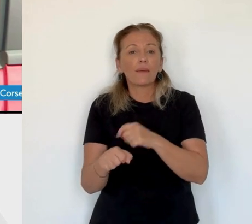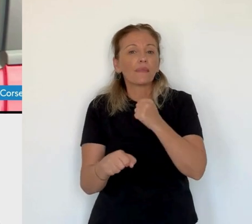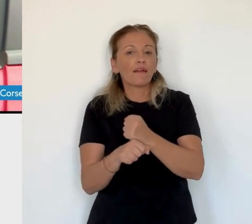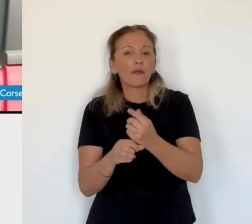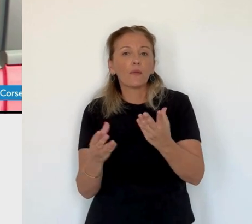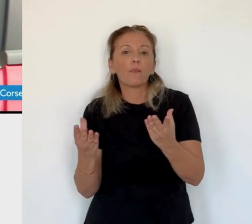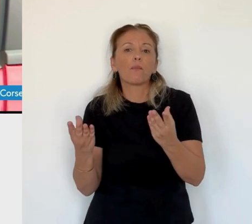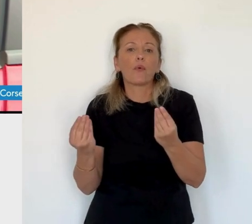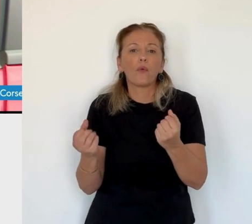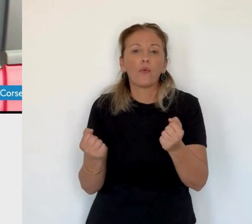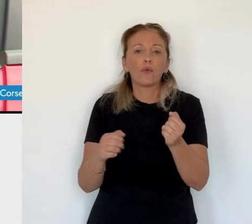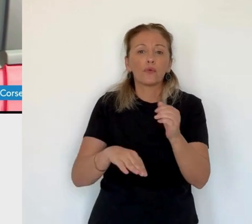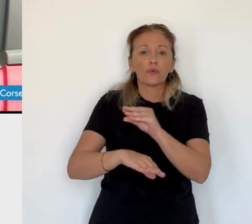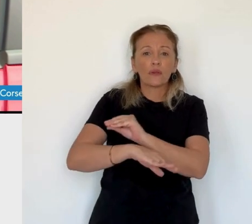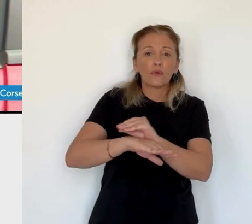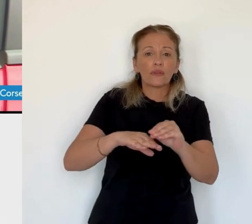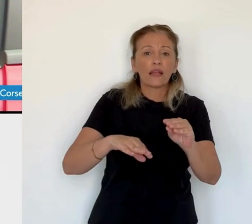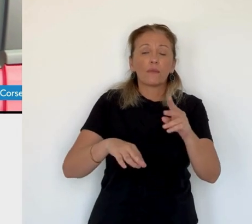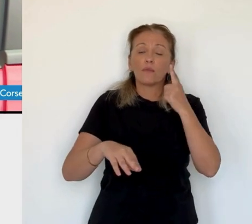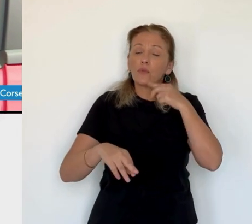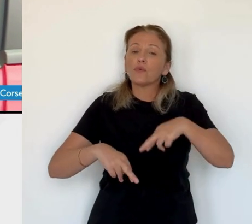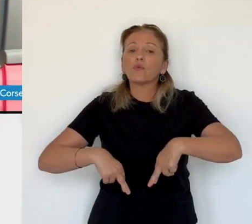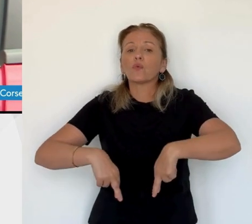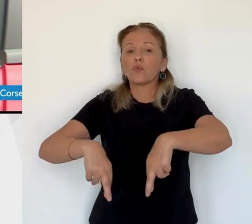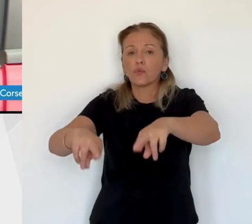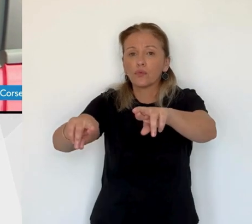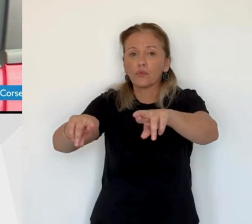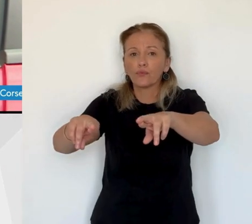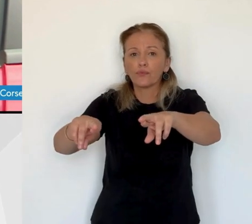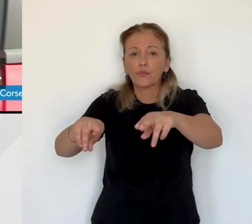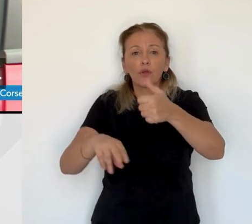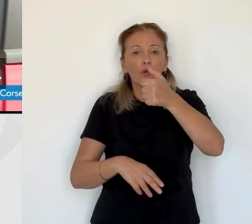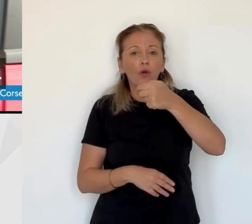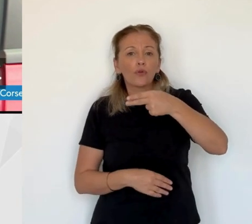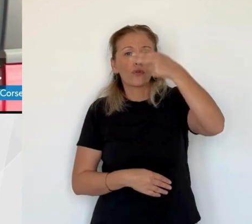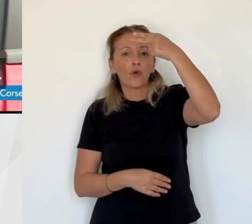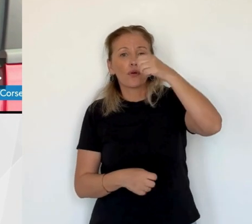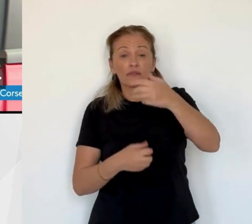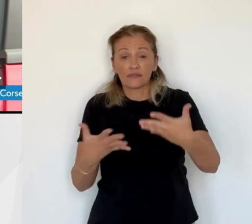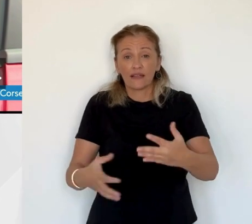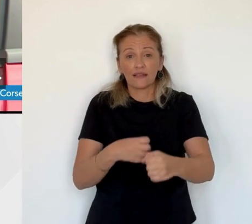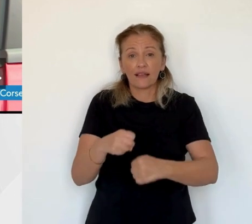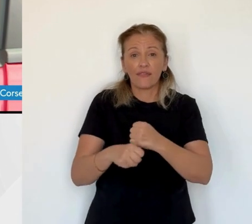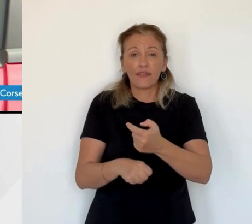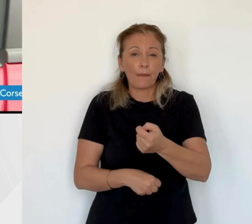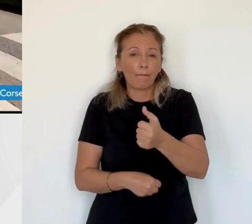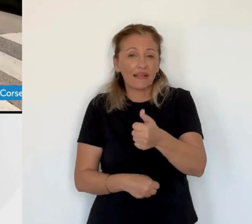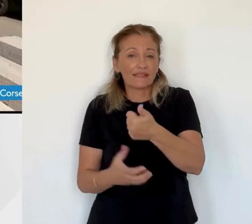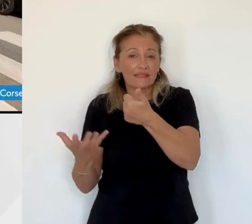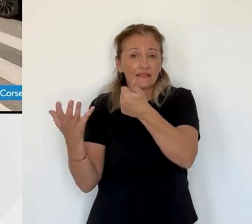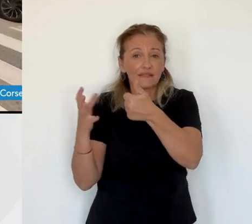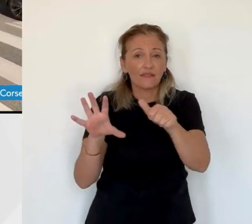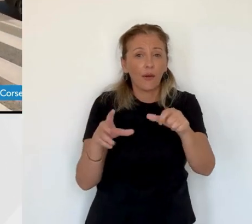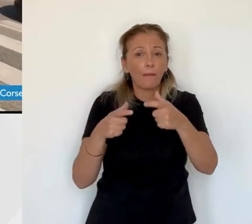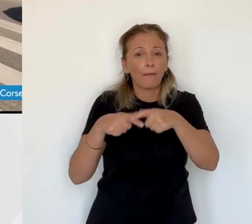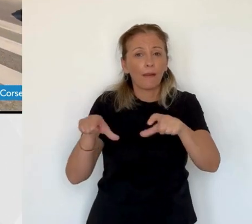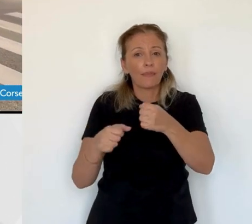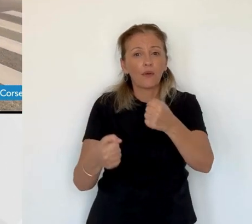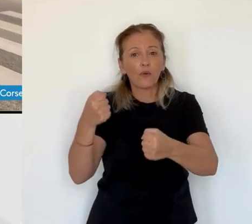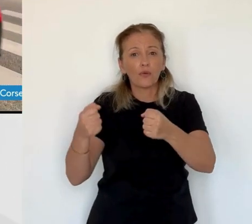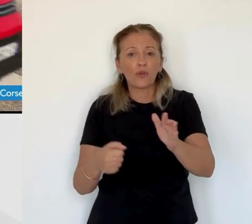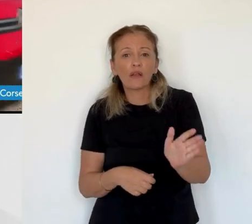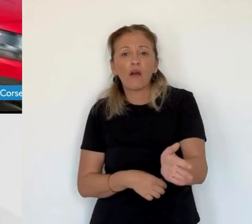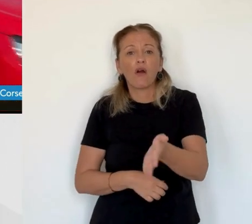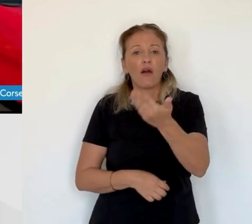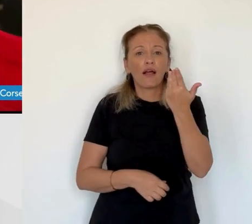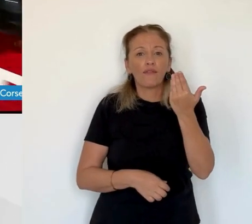sortir, tout ça. Donc oui, tout ça, l'alcool, la conduite à haute vitesse, donc ça sera respecté. Les autorités sont